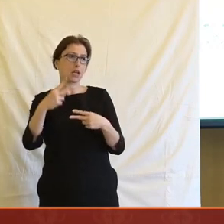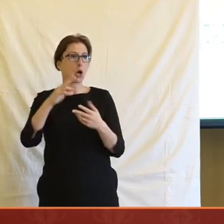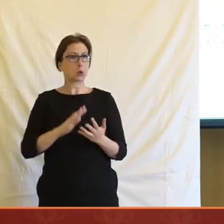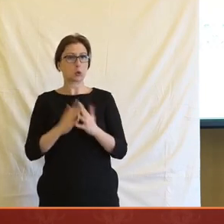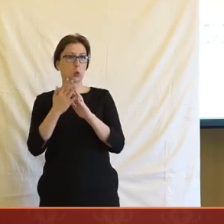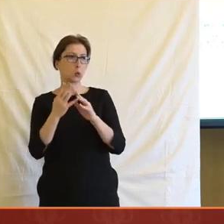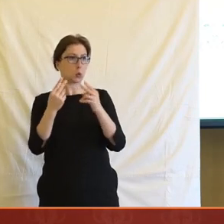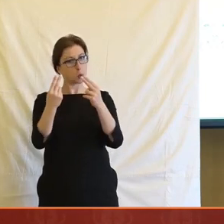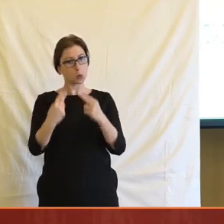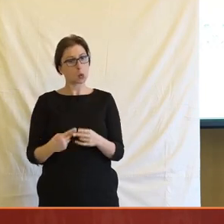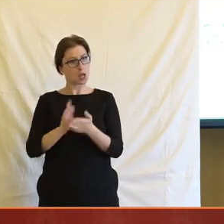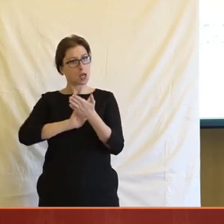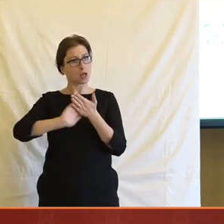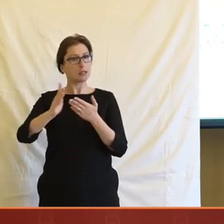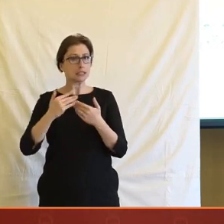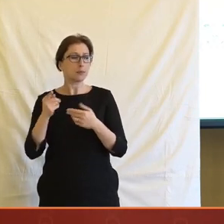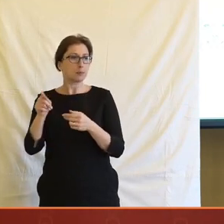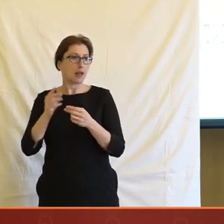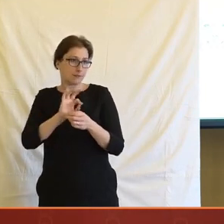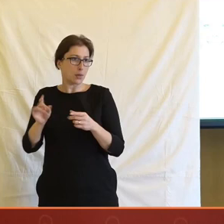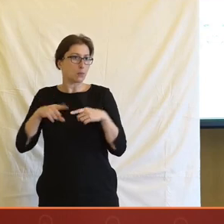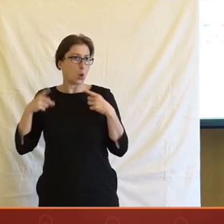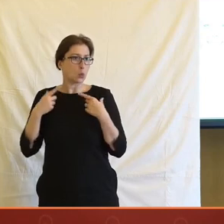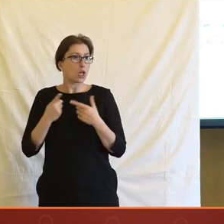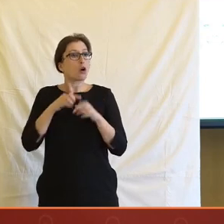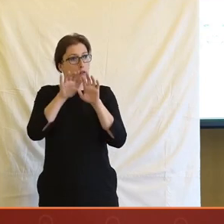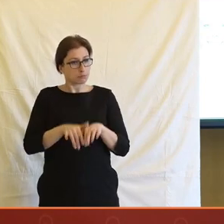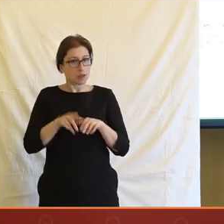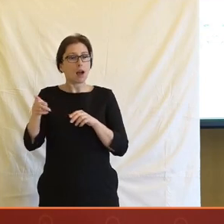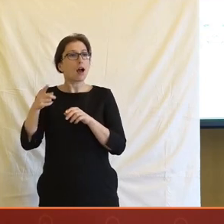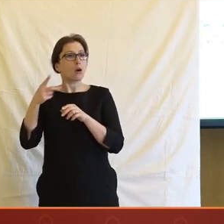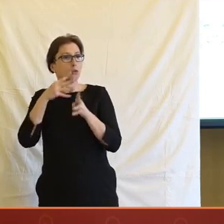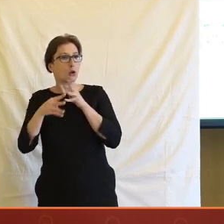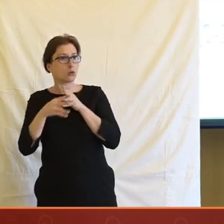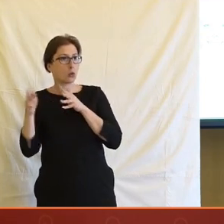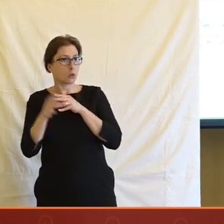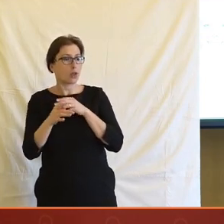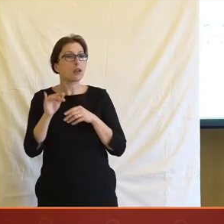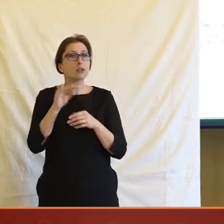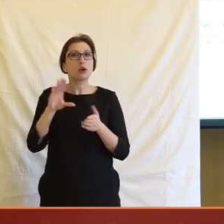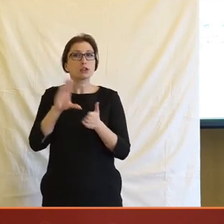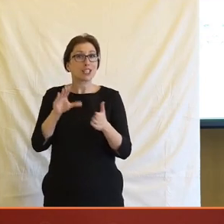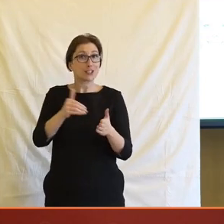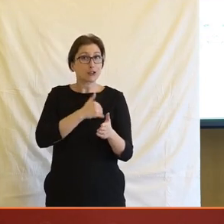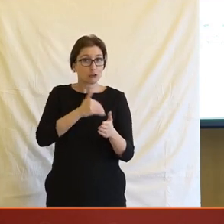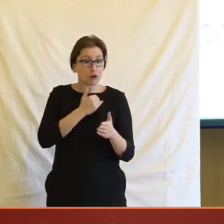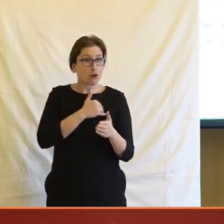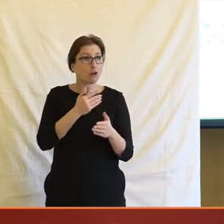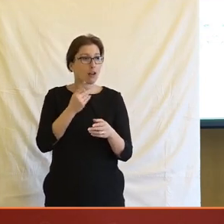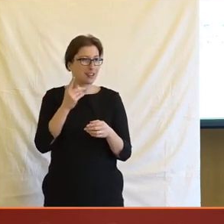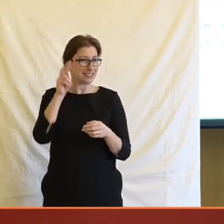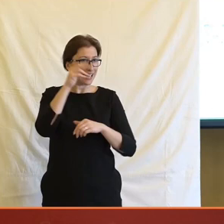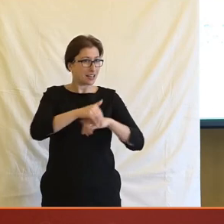V tomhle ohledu mi to přijde jako velmi užitečný. V zahraničí to používají studenti středních škol k tomu, aby tím psali školní eseje,